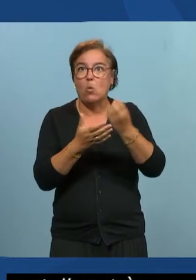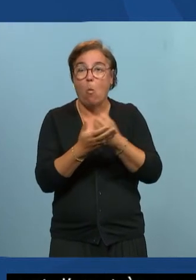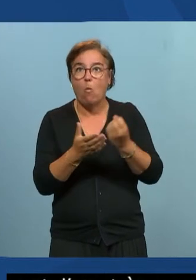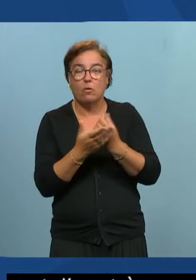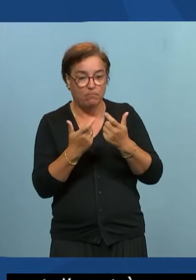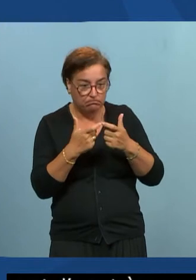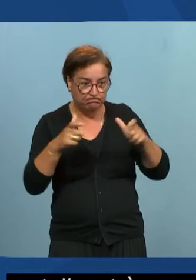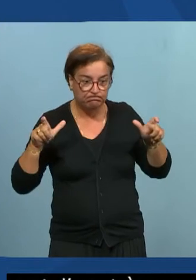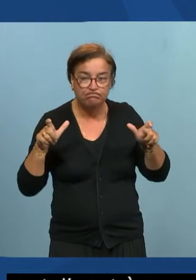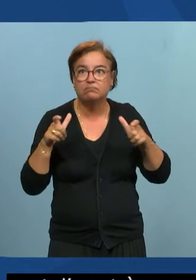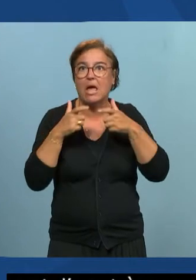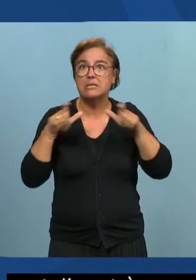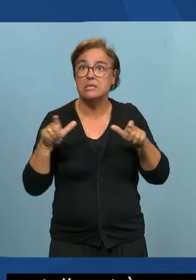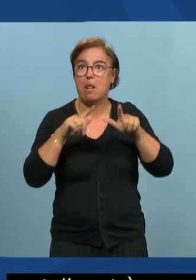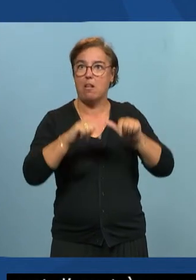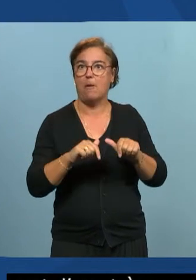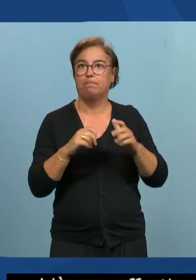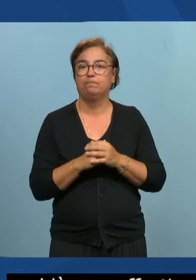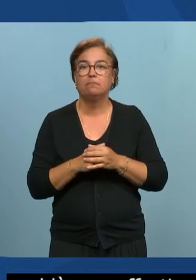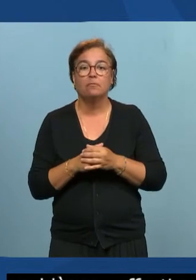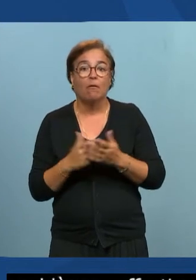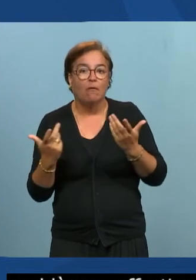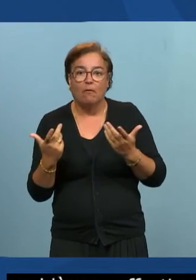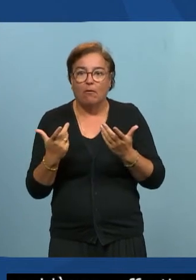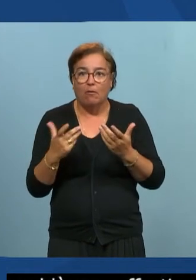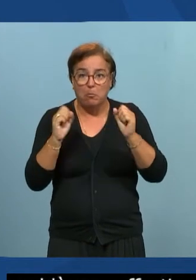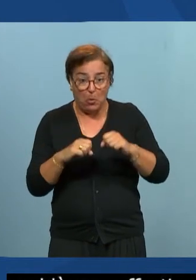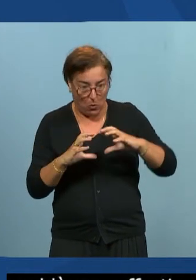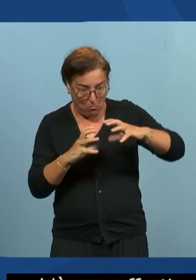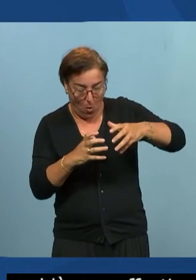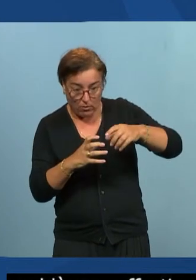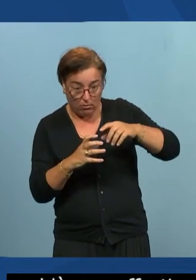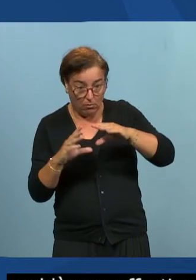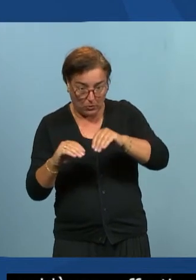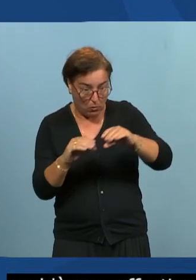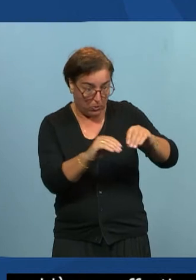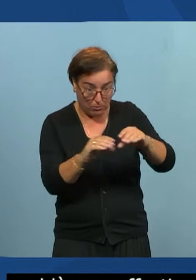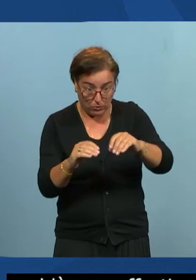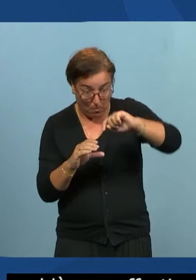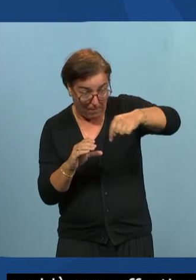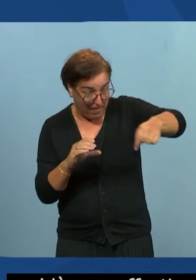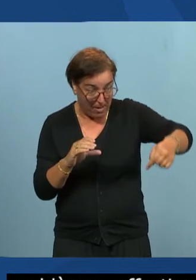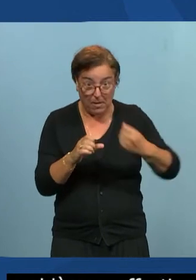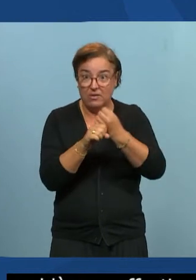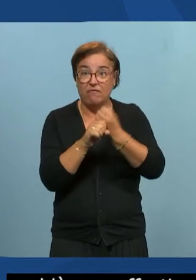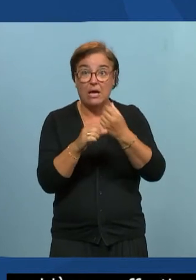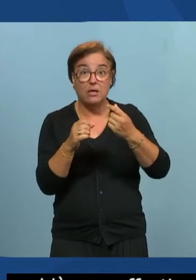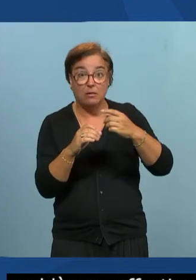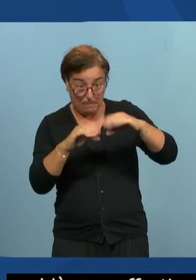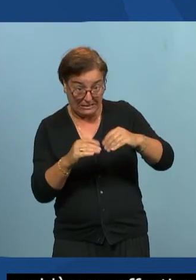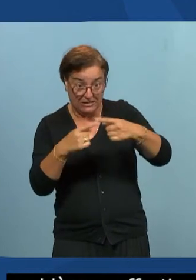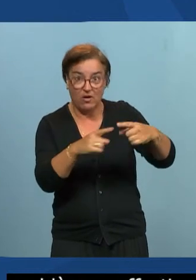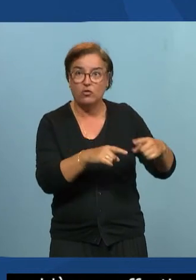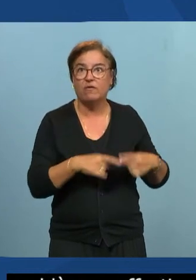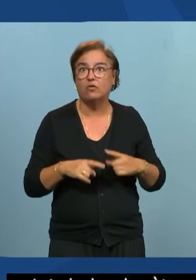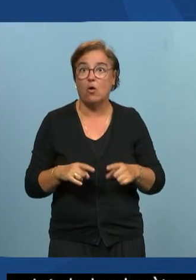webinaire avec des gens qui sont positionnés dans des endroits complètement différents, qui travaillent depuis des endroits complètement différents, qui s'intègrent dans